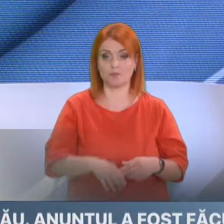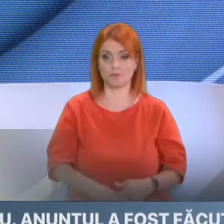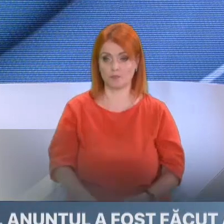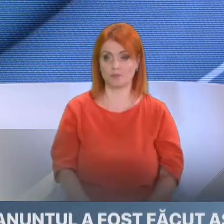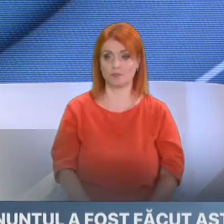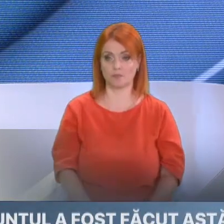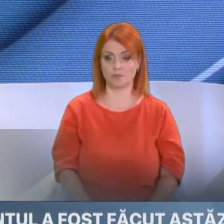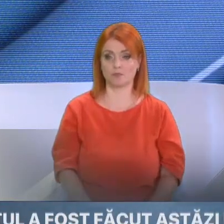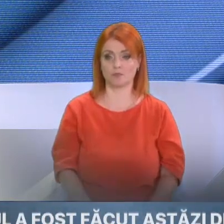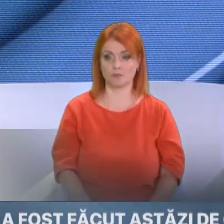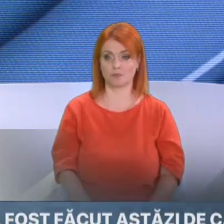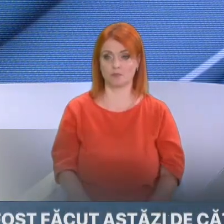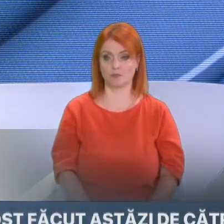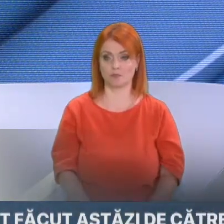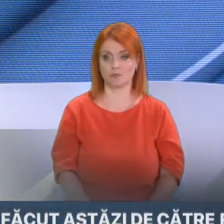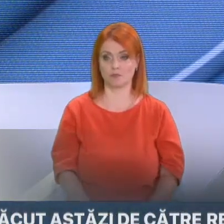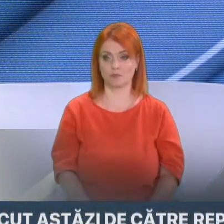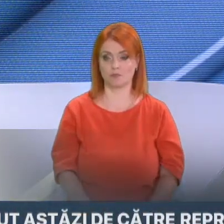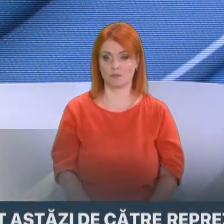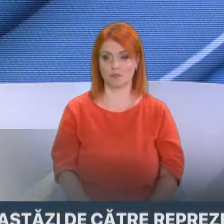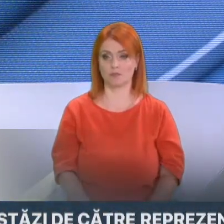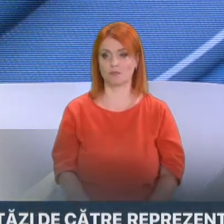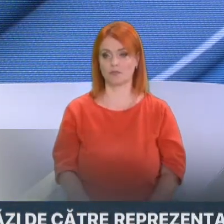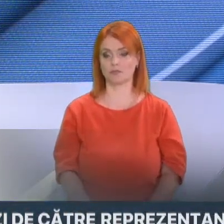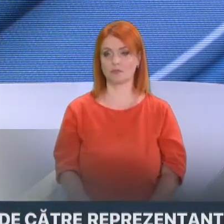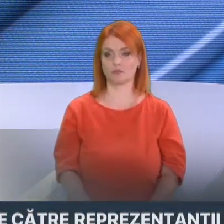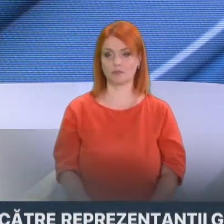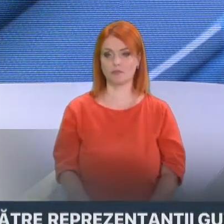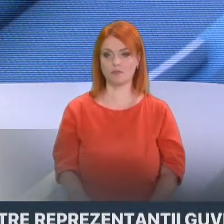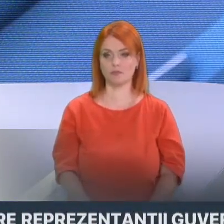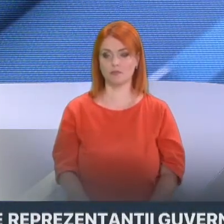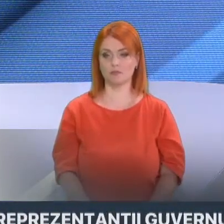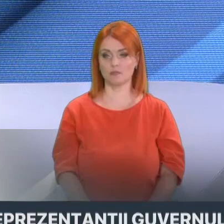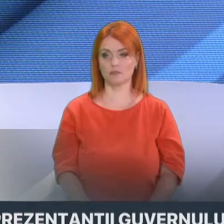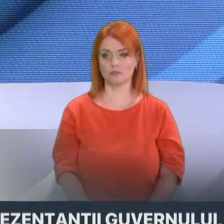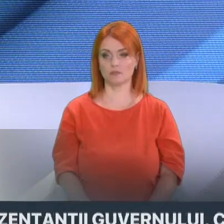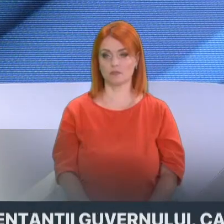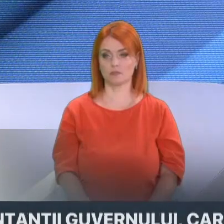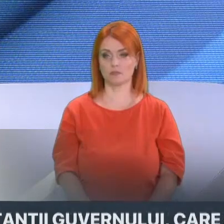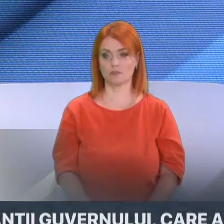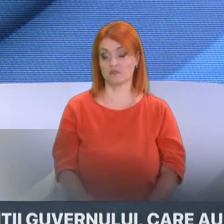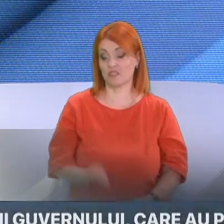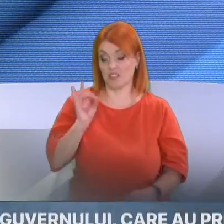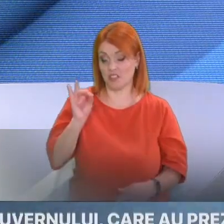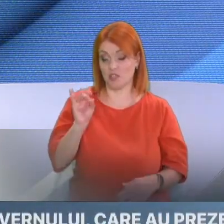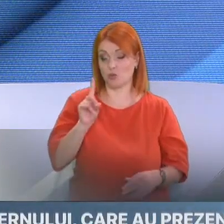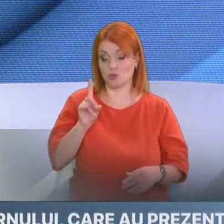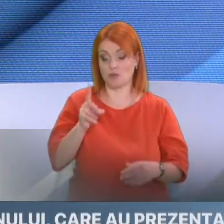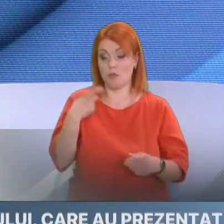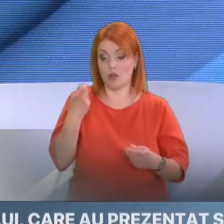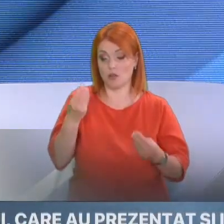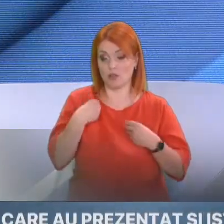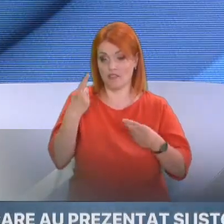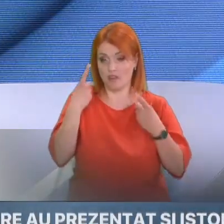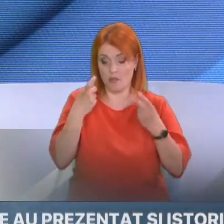de pe rând o dată, dar în terminologioși despre miniștrii care a denunționat. Și acest deficit de informație ne-a face să credem că